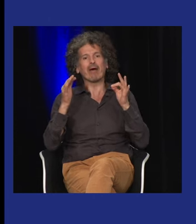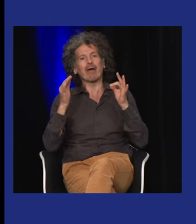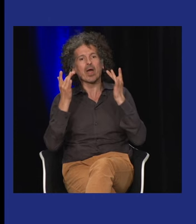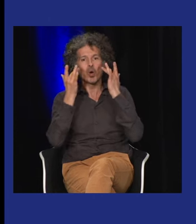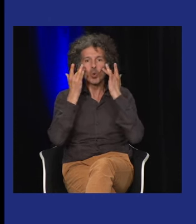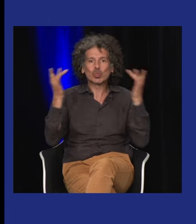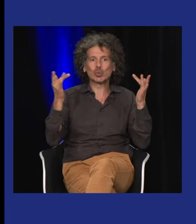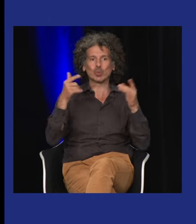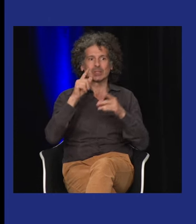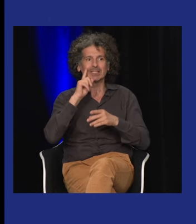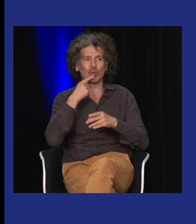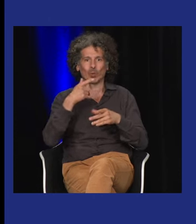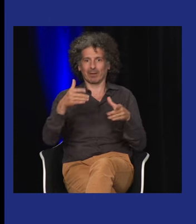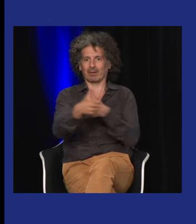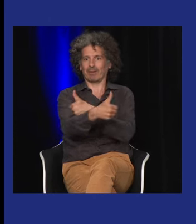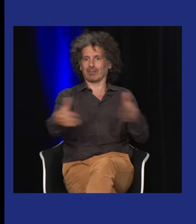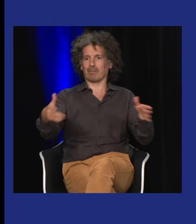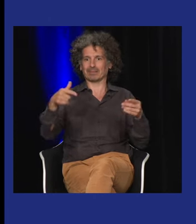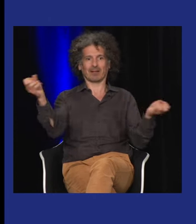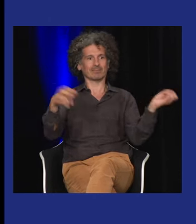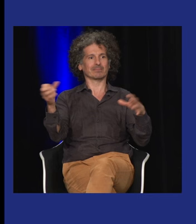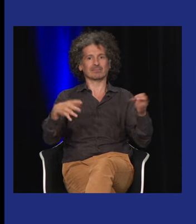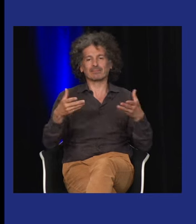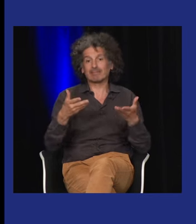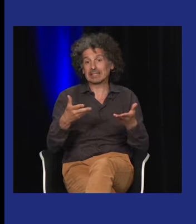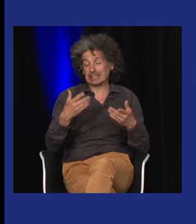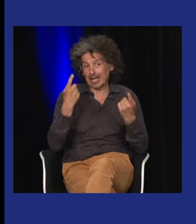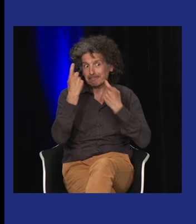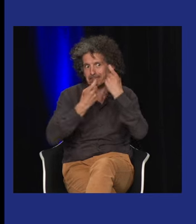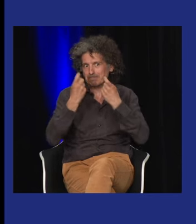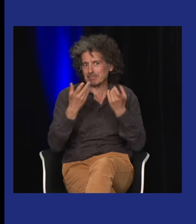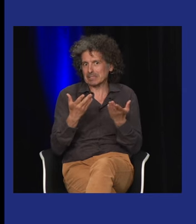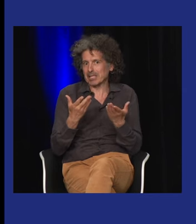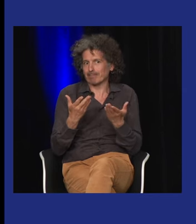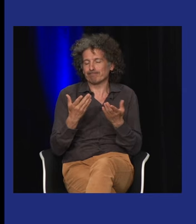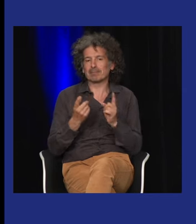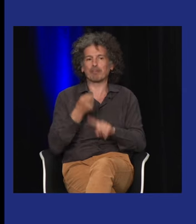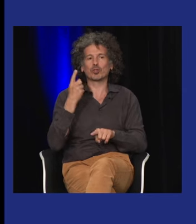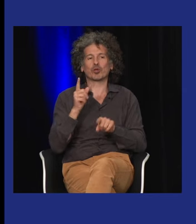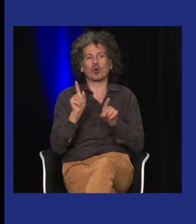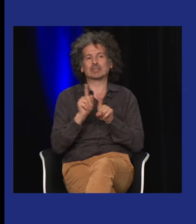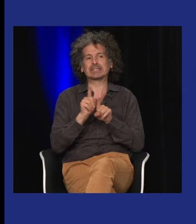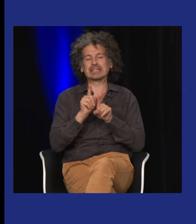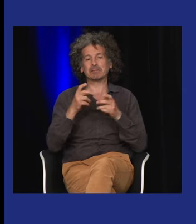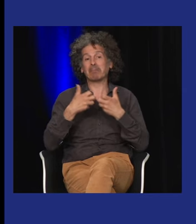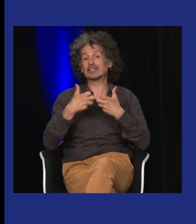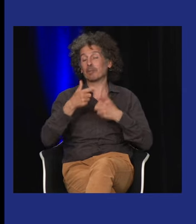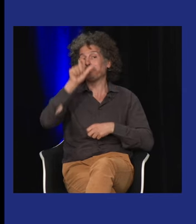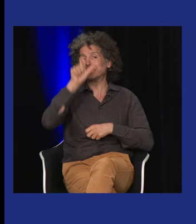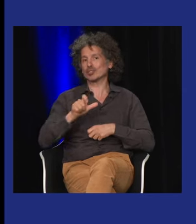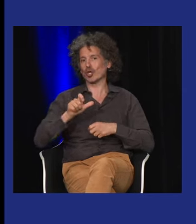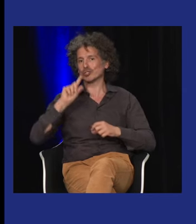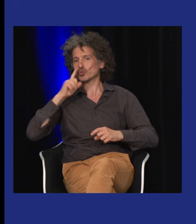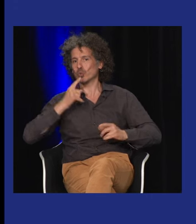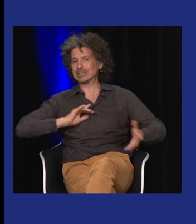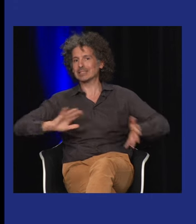garder ce patrimoine la culture des personnes sourdes c'est un domaine qui est est très large